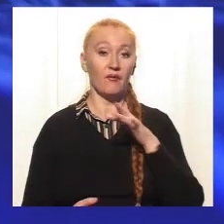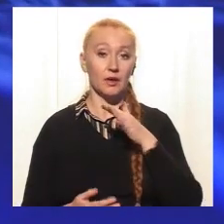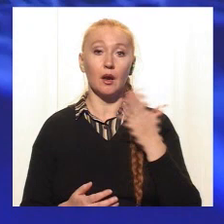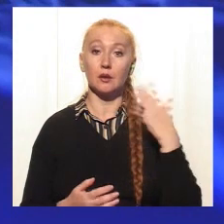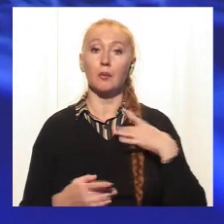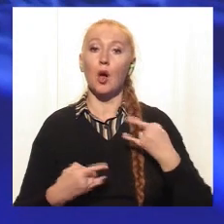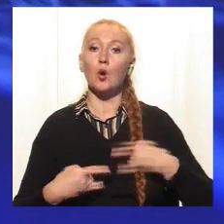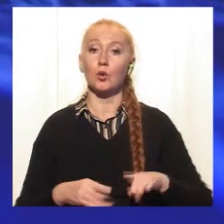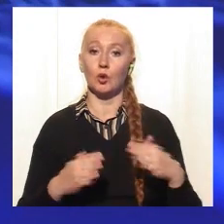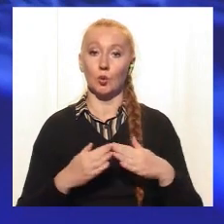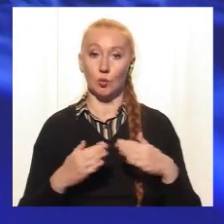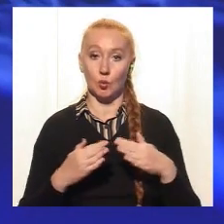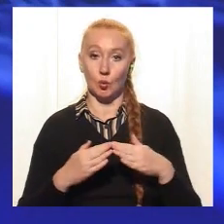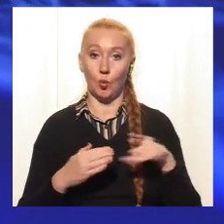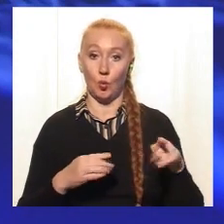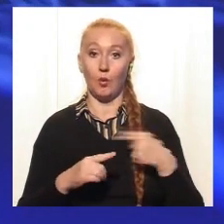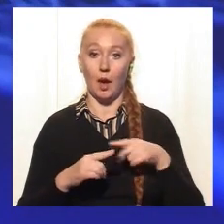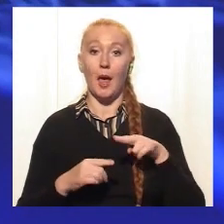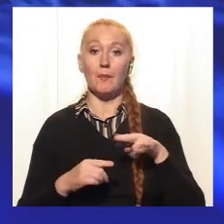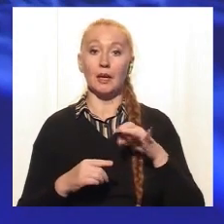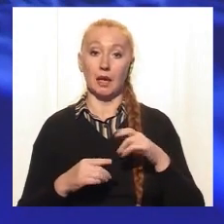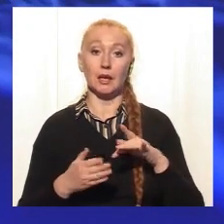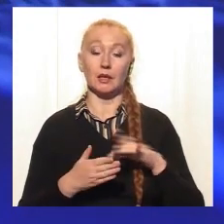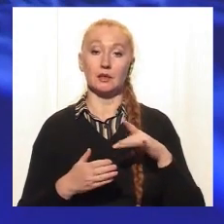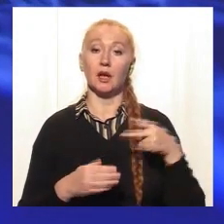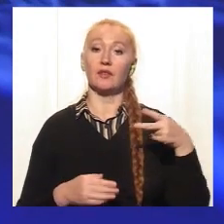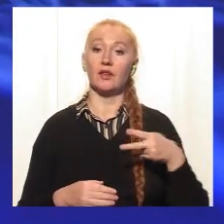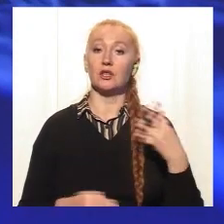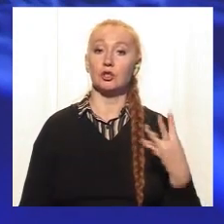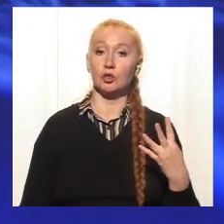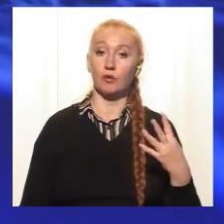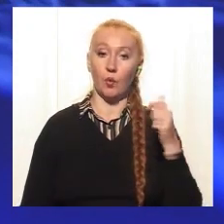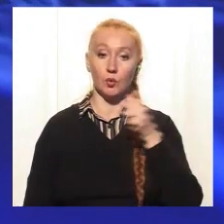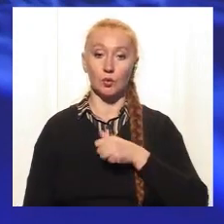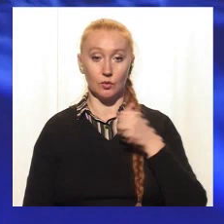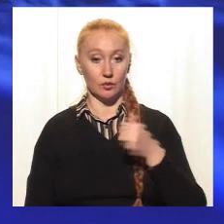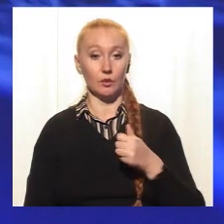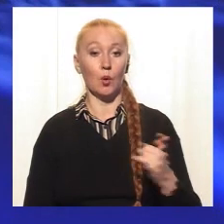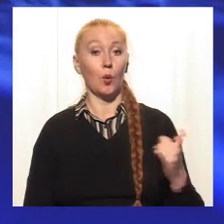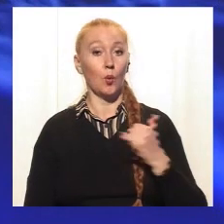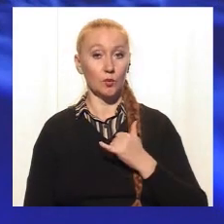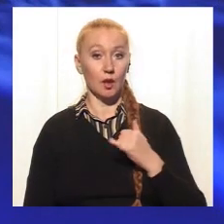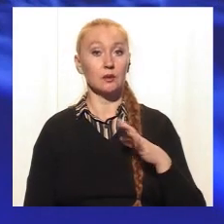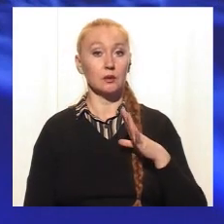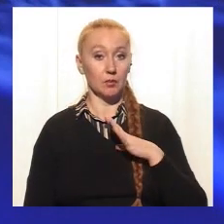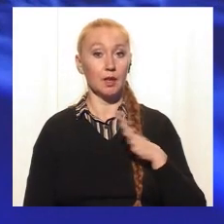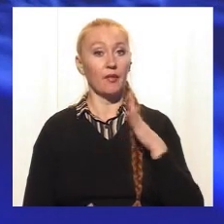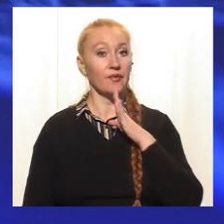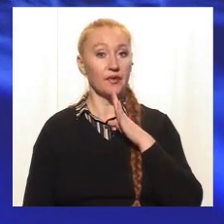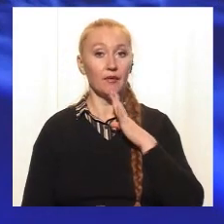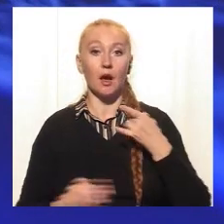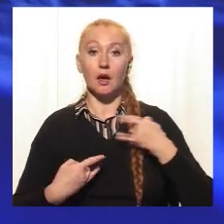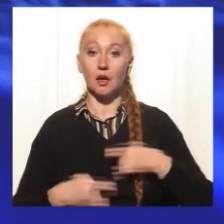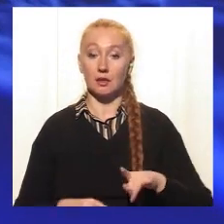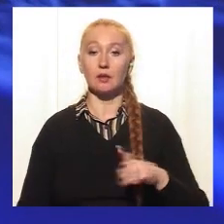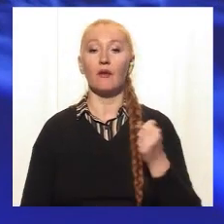работала в родильному домі перинатального центру, это, наверное, був 2004 год, і у нас була дівочка, которая